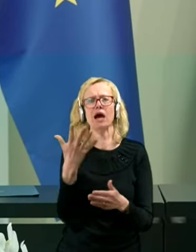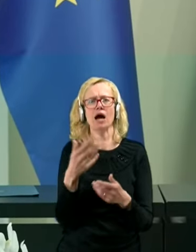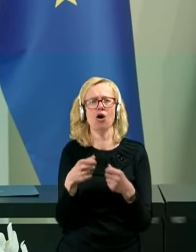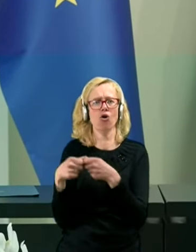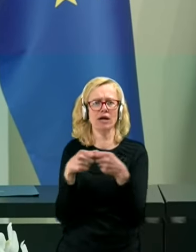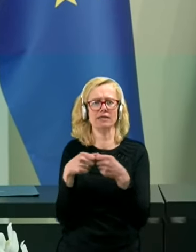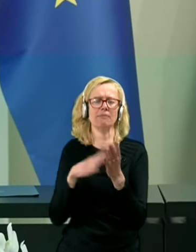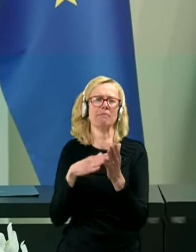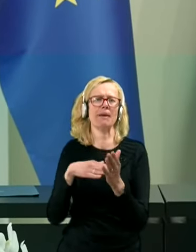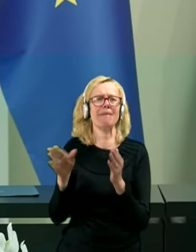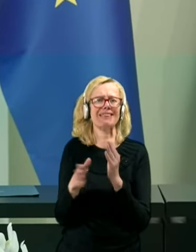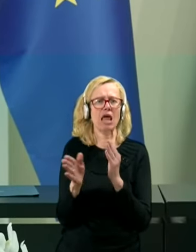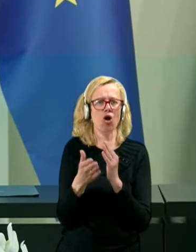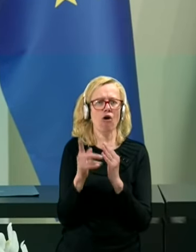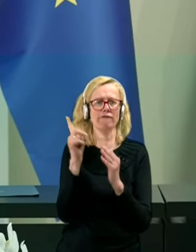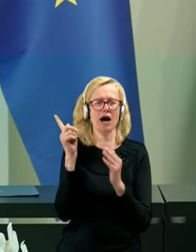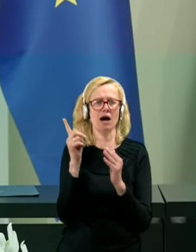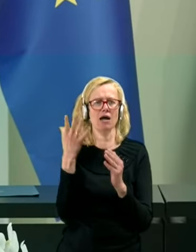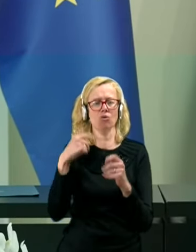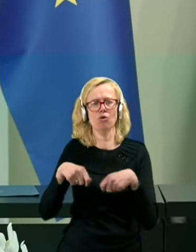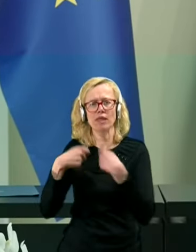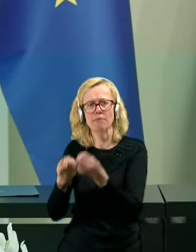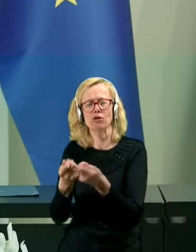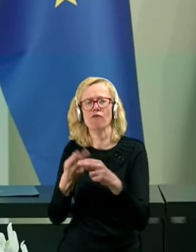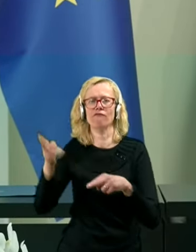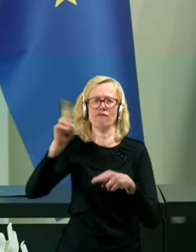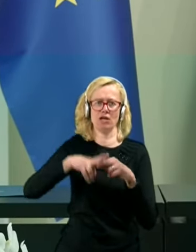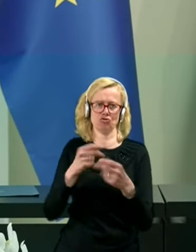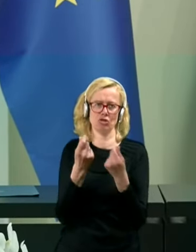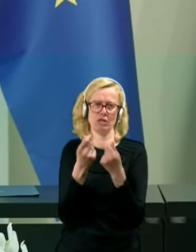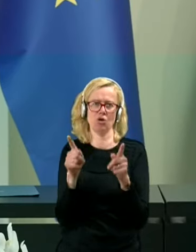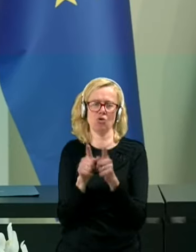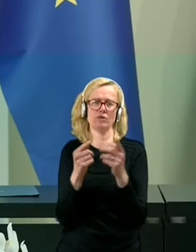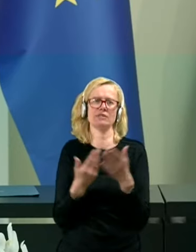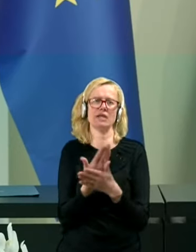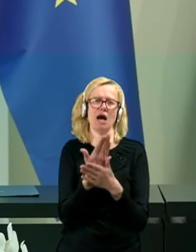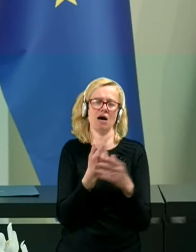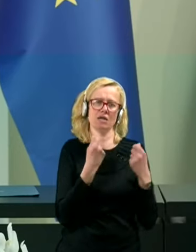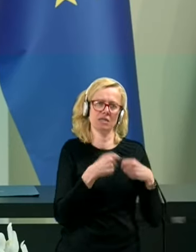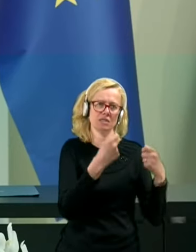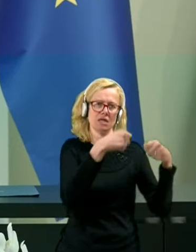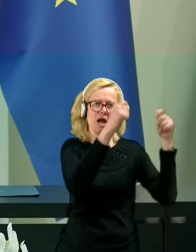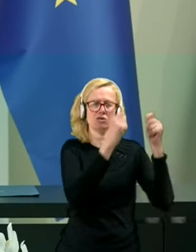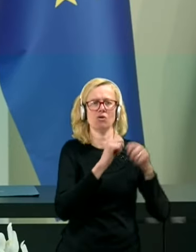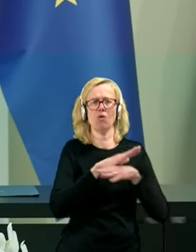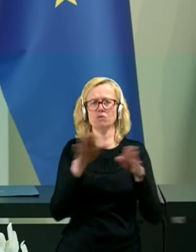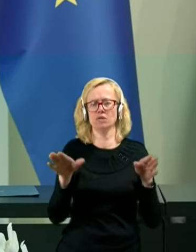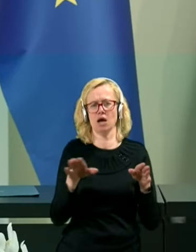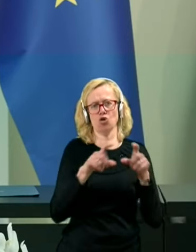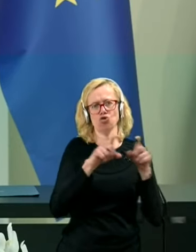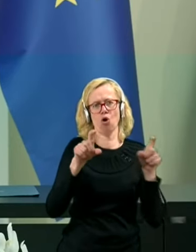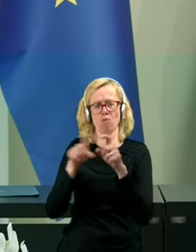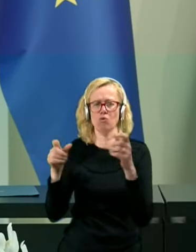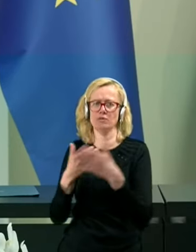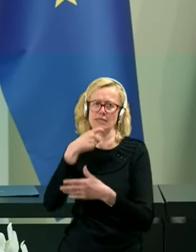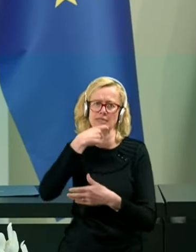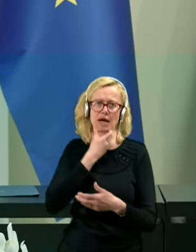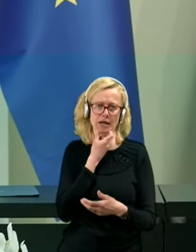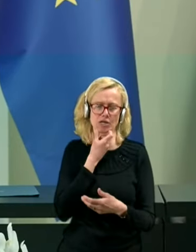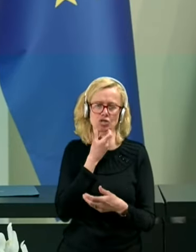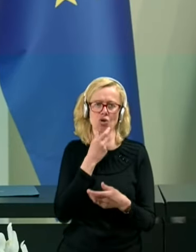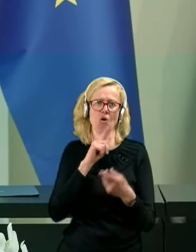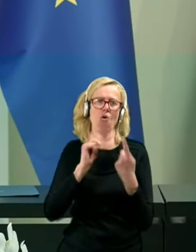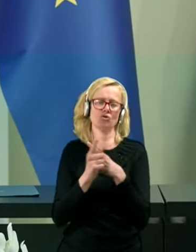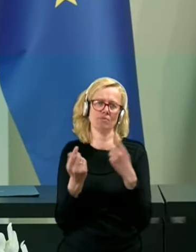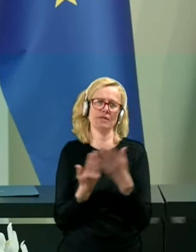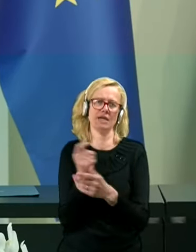v zadnjih desetih letih namenjeno več denarja, kot za izgradnjo vseh domov za stareješe oziroma za adaptacijo.